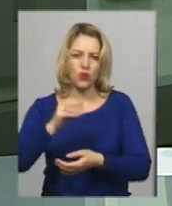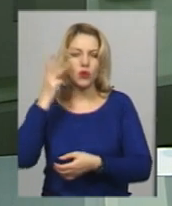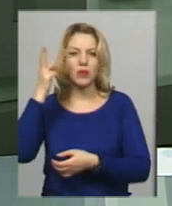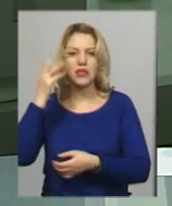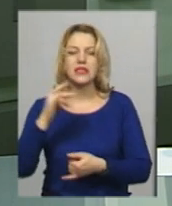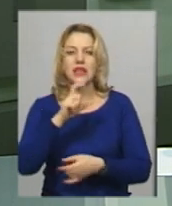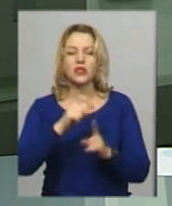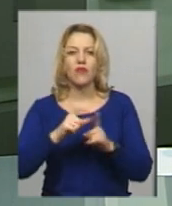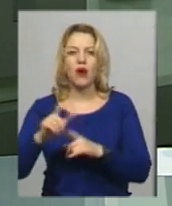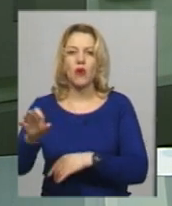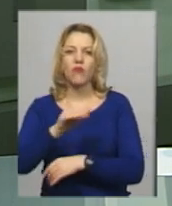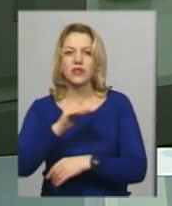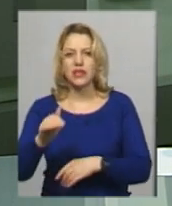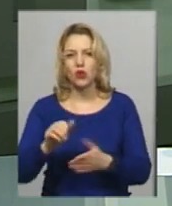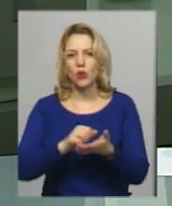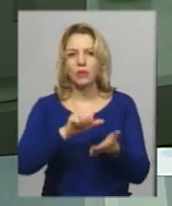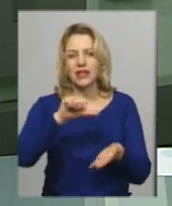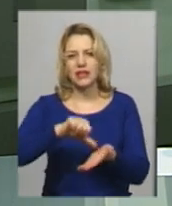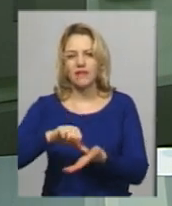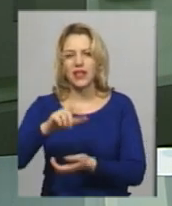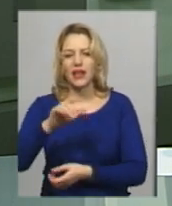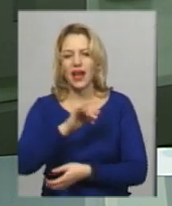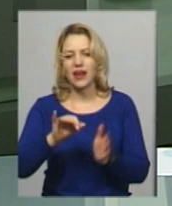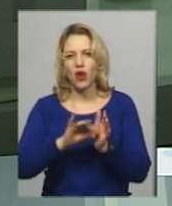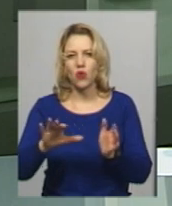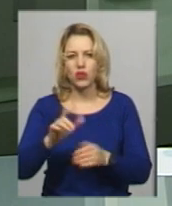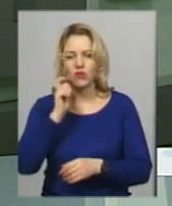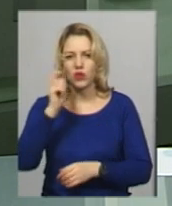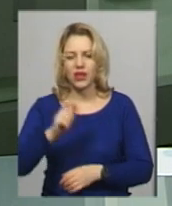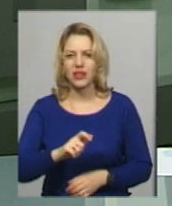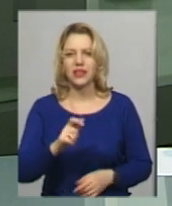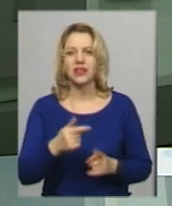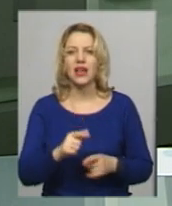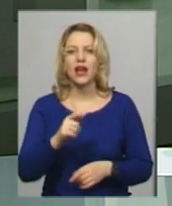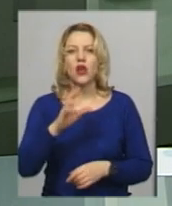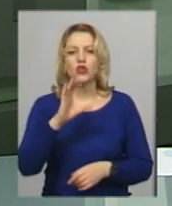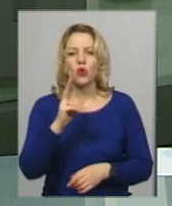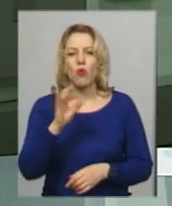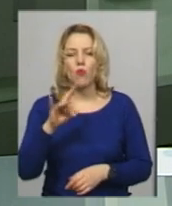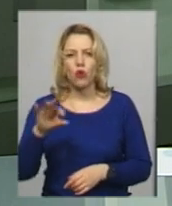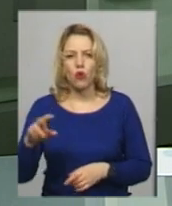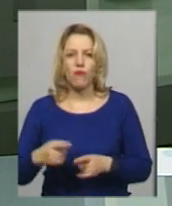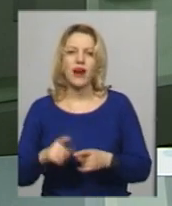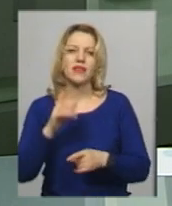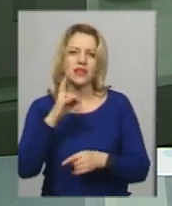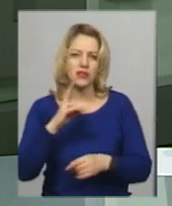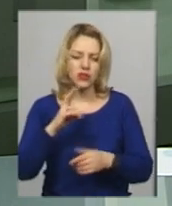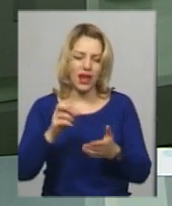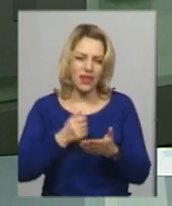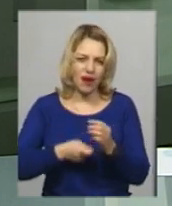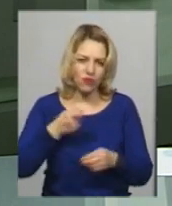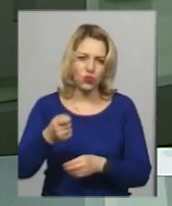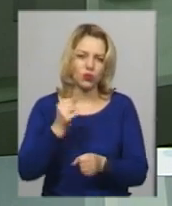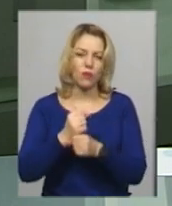словами офіційного представника книги рекордів України у Хмельницькій області Аліниському Рохової, заявку на рекорд зробили ще на